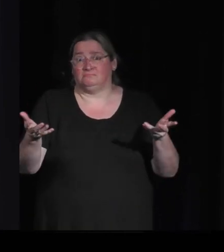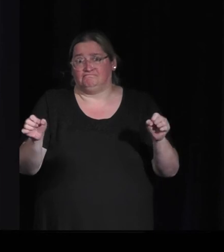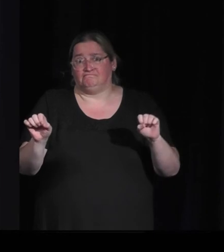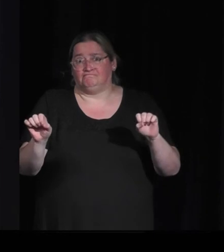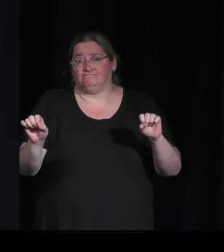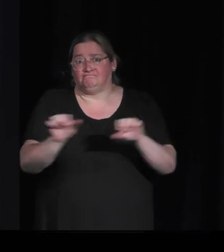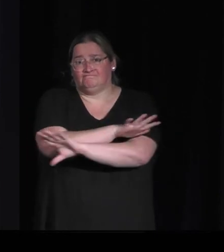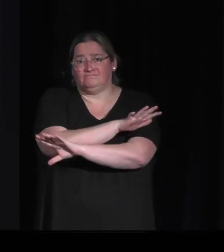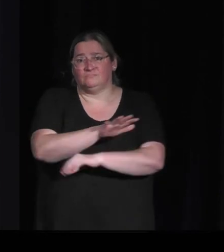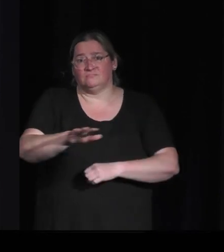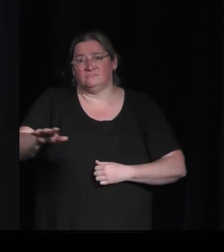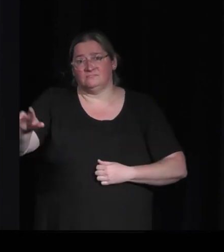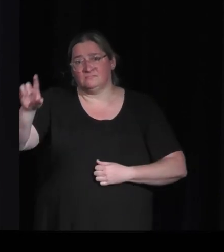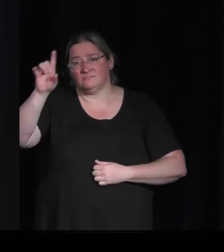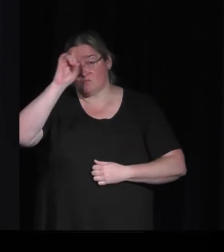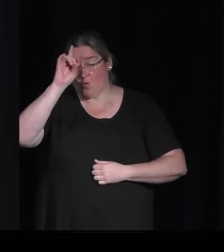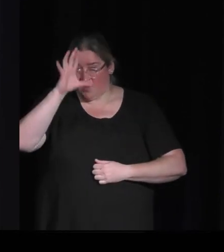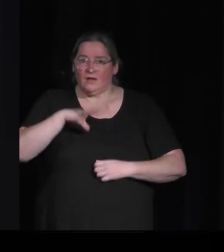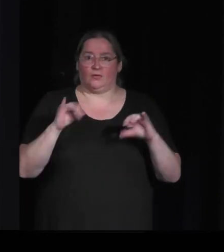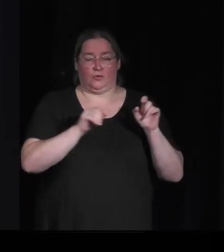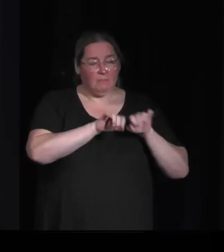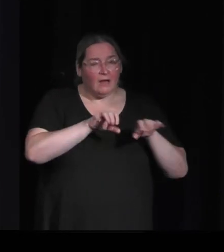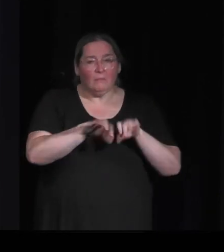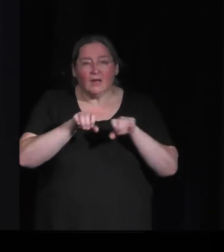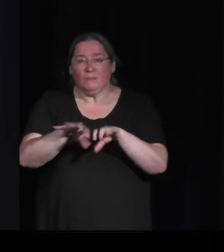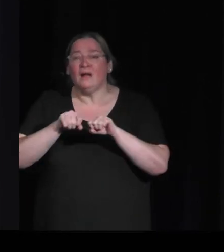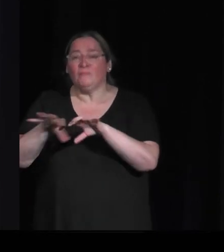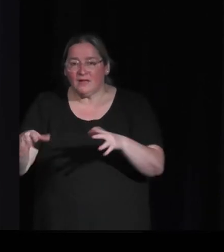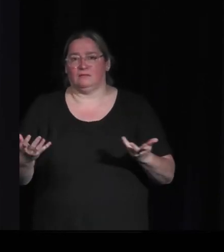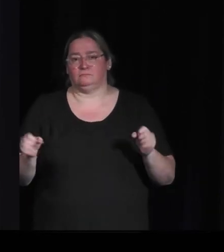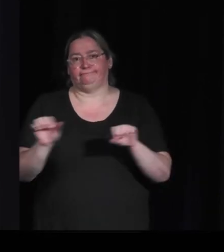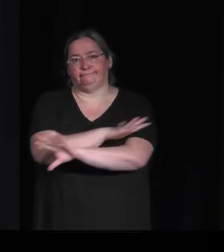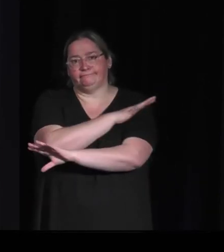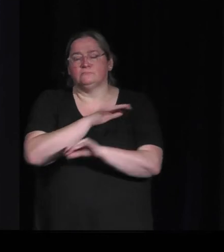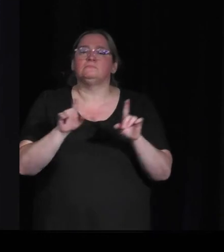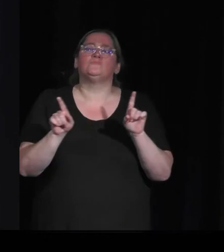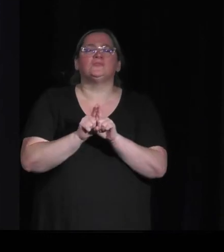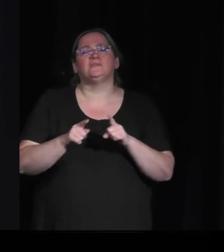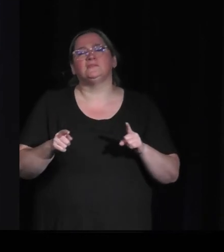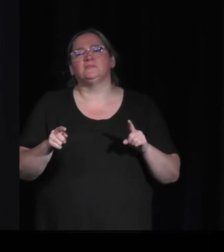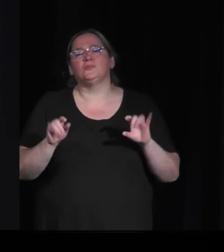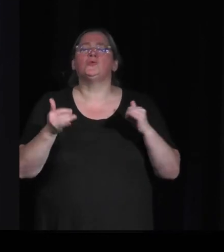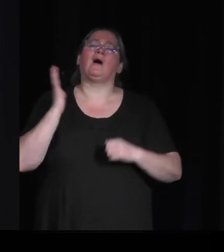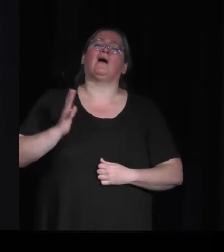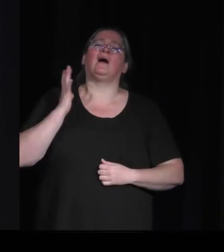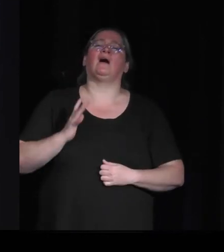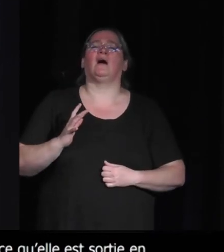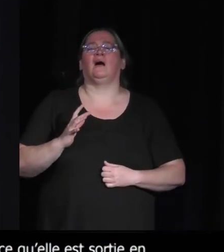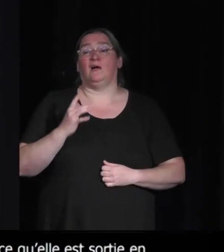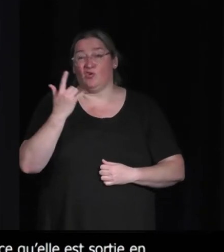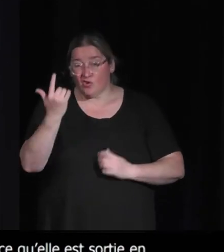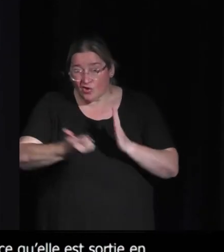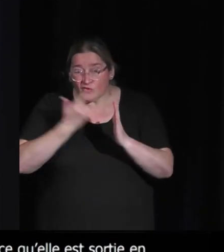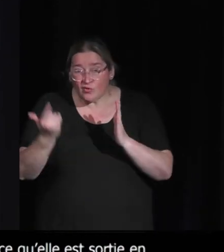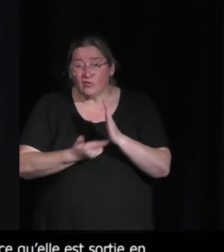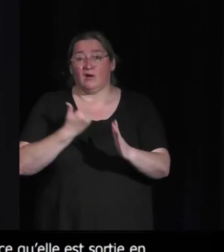dans le... Il y eu un nombre de sorties incroyables à cette époque-là. Et comme le jeu était déjà sorti en réalité virtuelle deux fois, à la fois